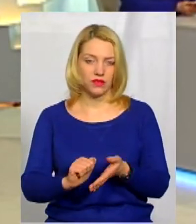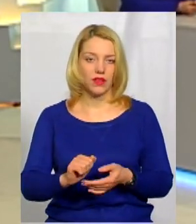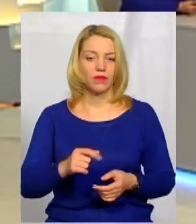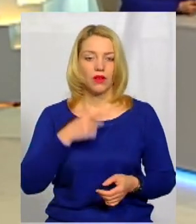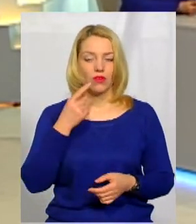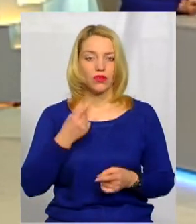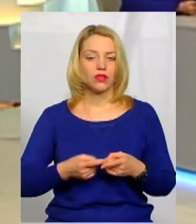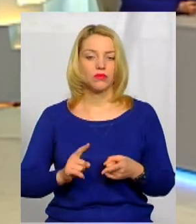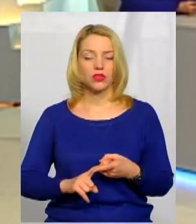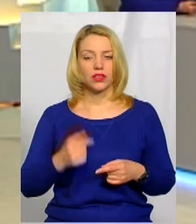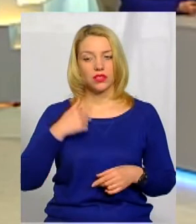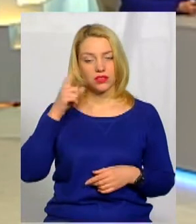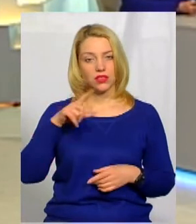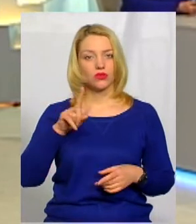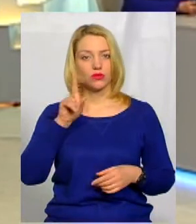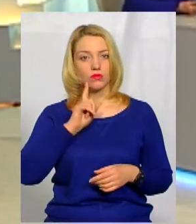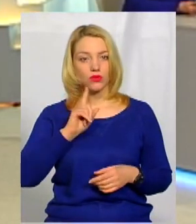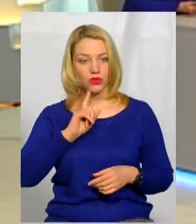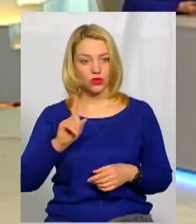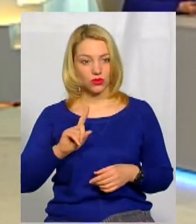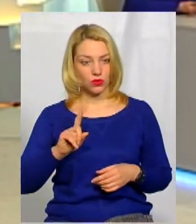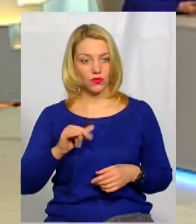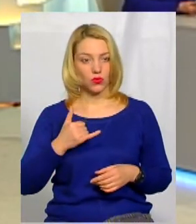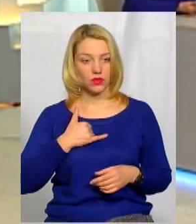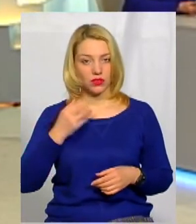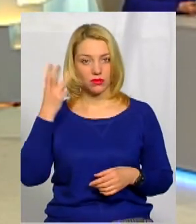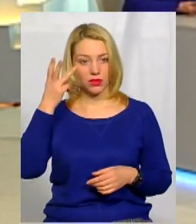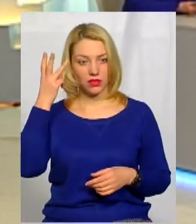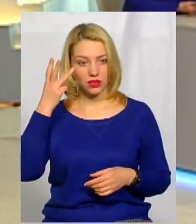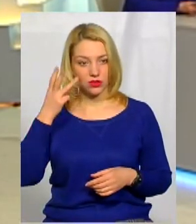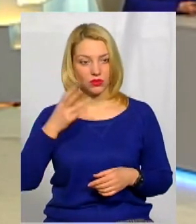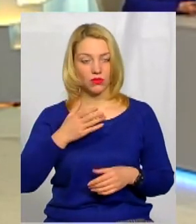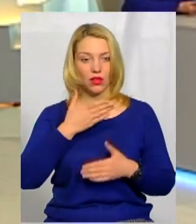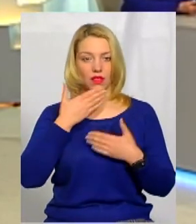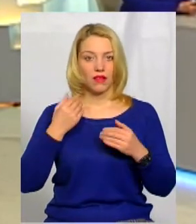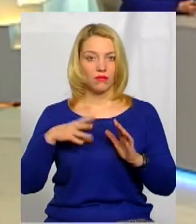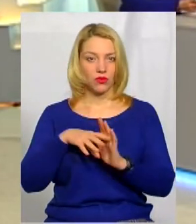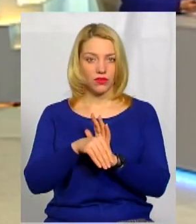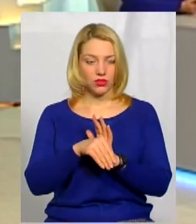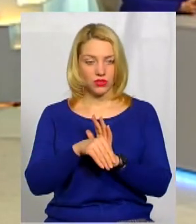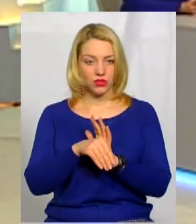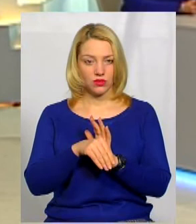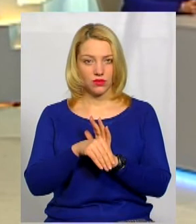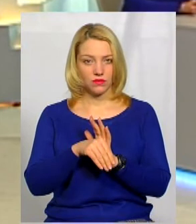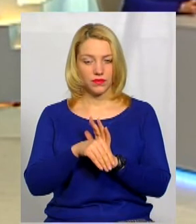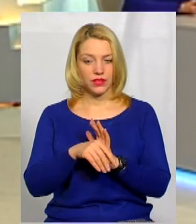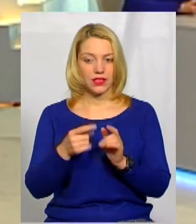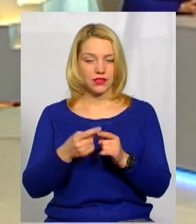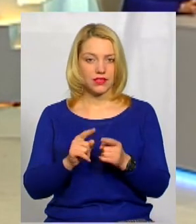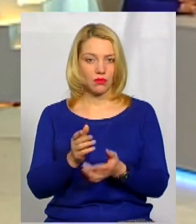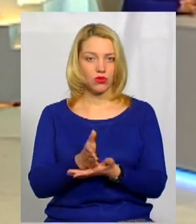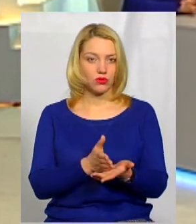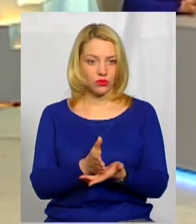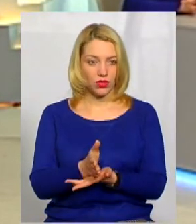Говорили про те, я знаю, що поки що у нас, у Хмельницькому, не запроваджено ця послуга,